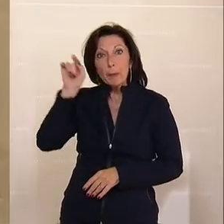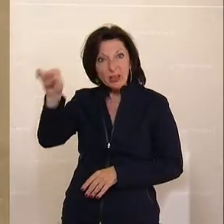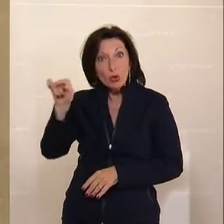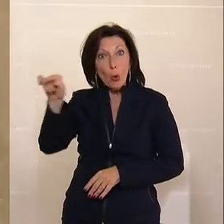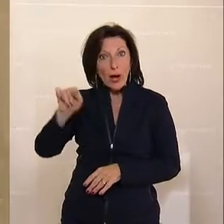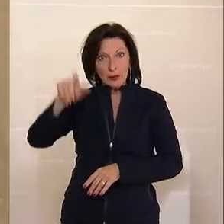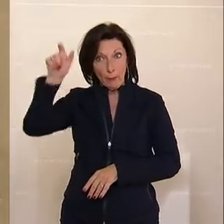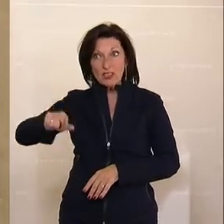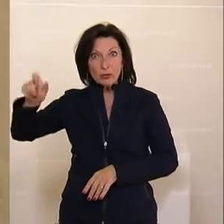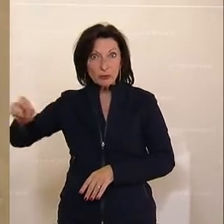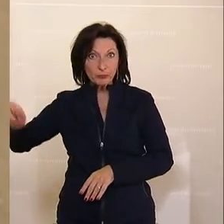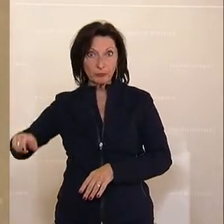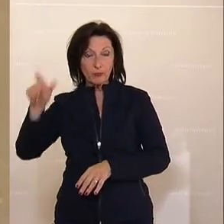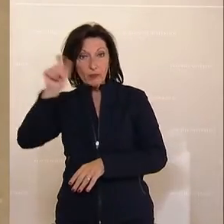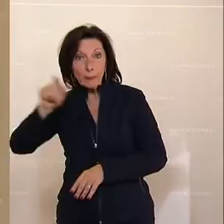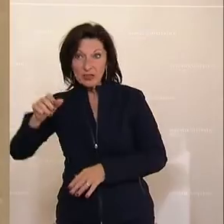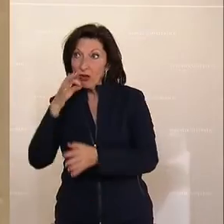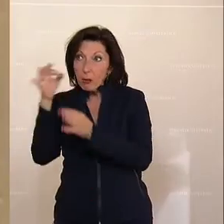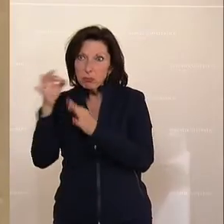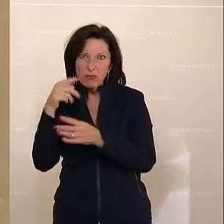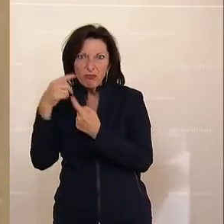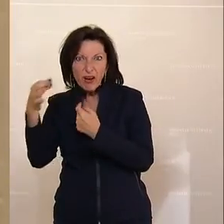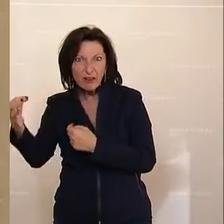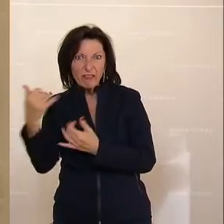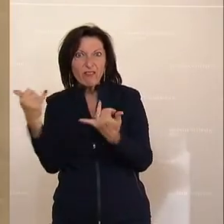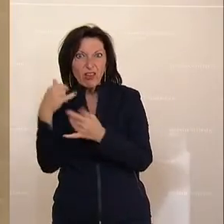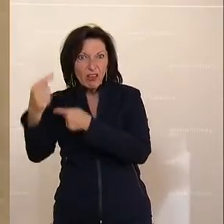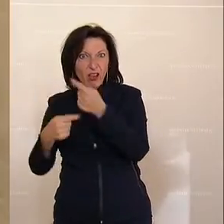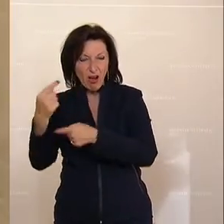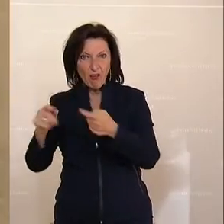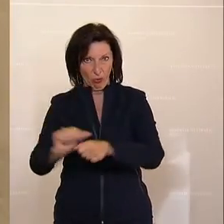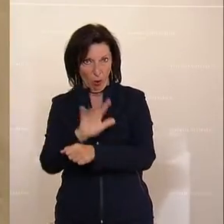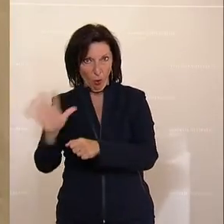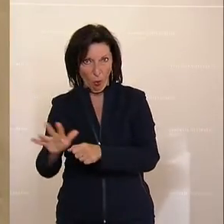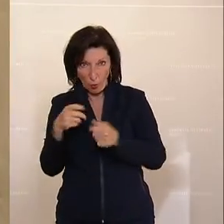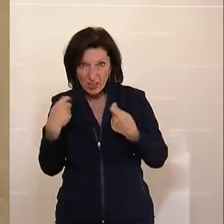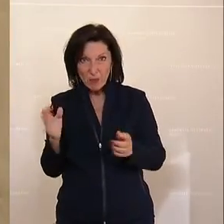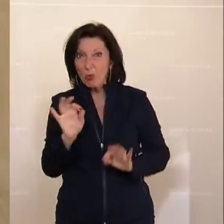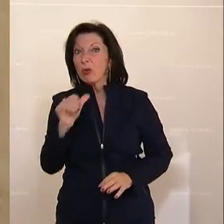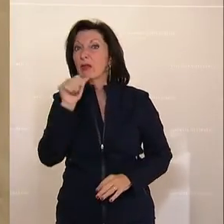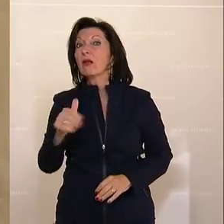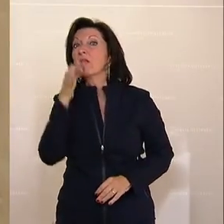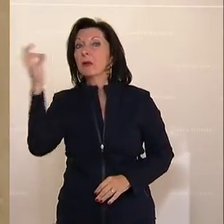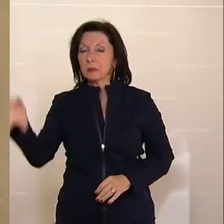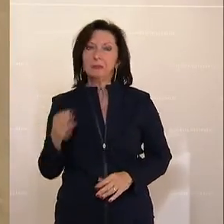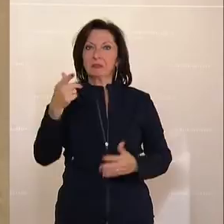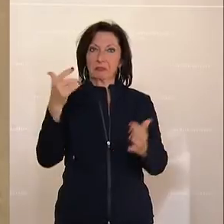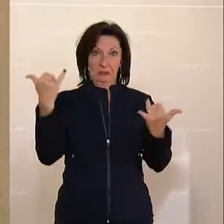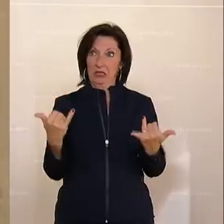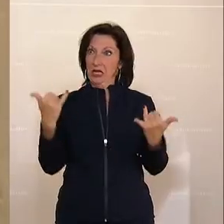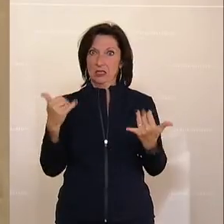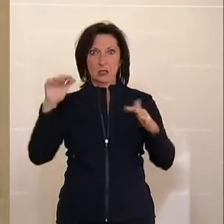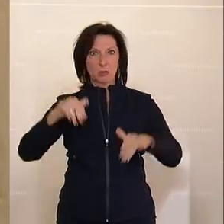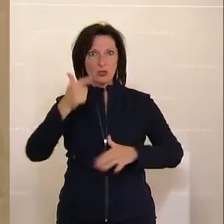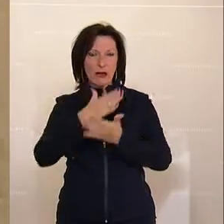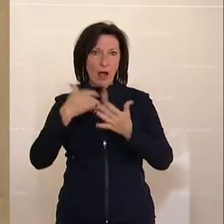Praxis haben. Und letztlich, um was ist es gegangen die letzten anderthalb Jahre? Dass wir durchgefinden, die Balance zum Heilen zwischen Wirtschaft auf der